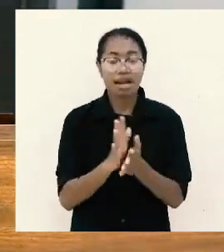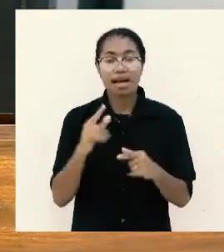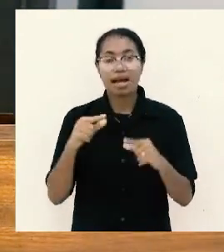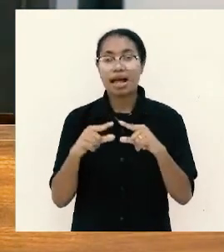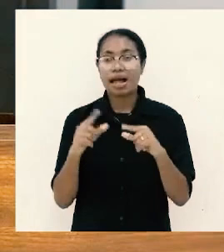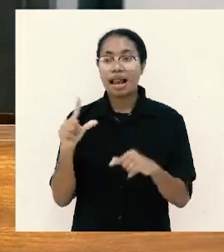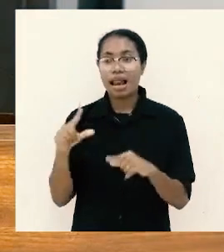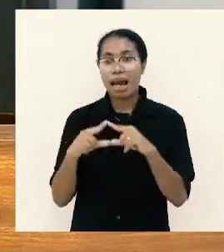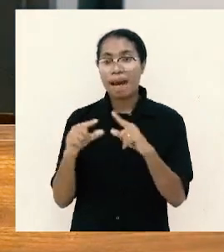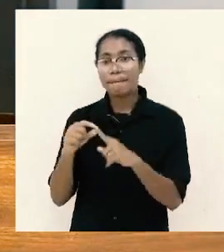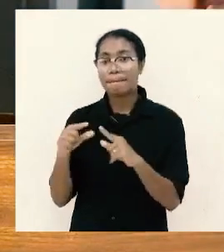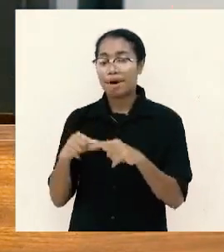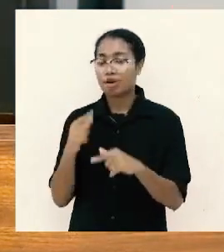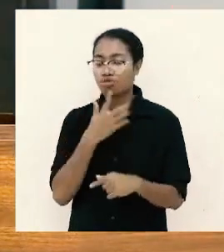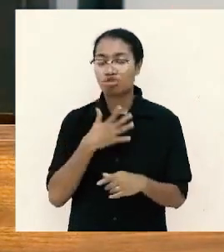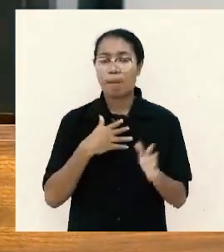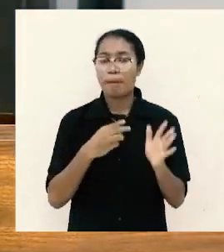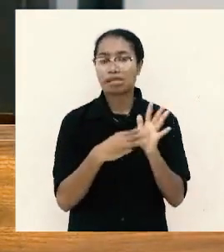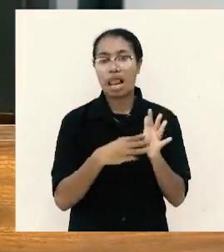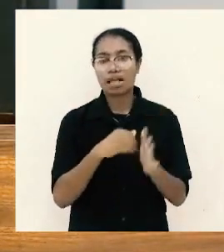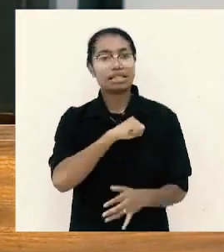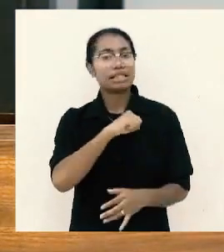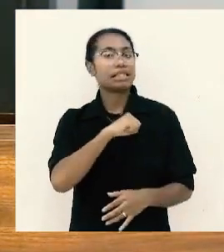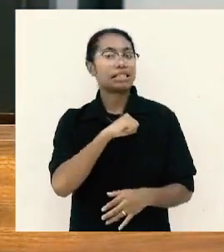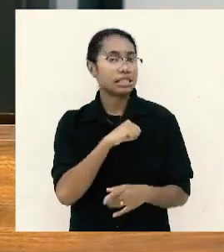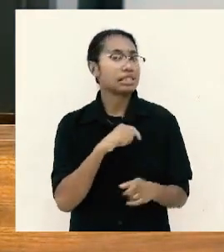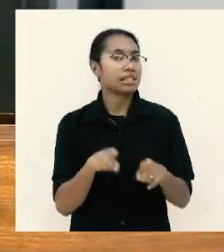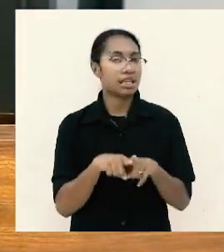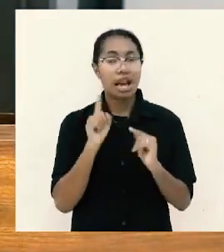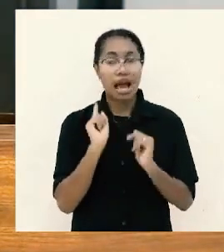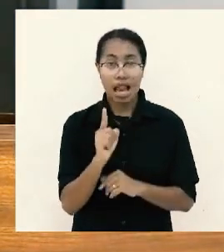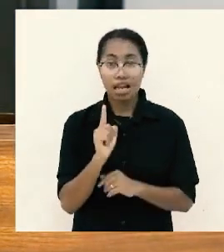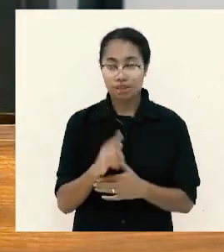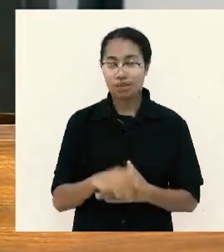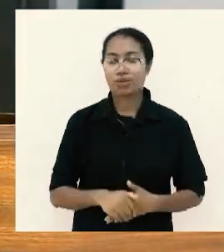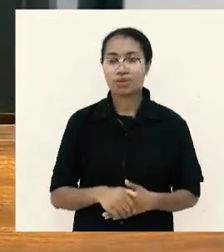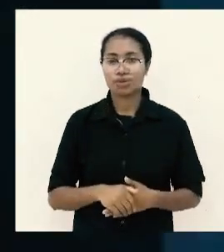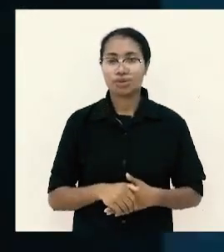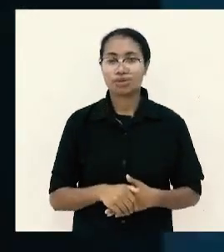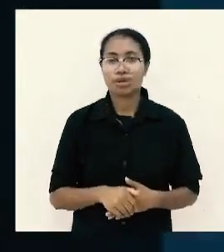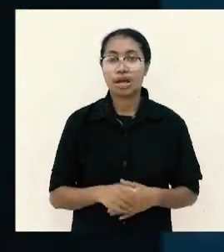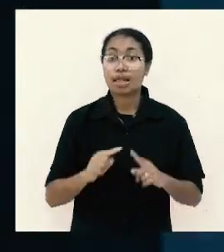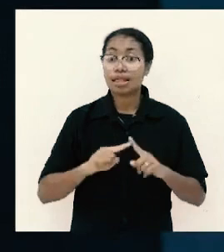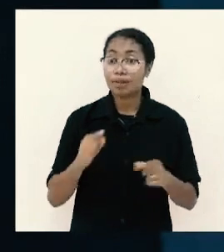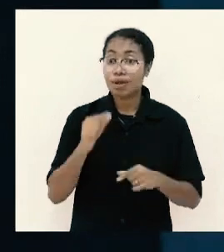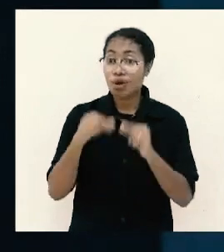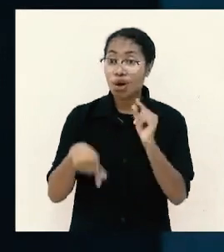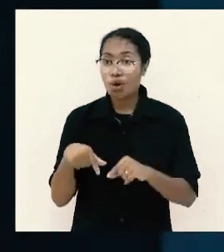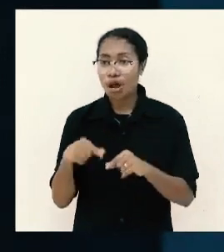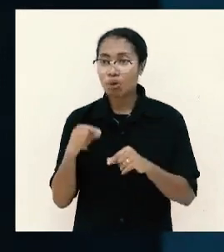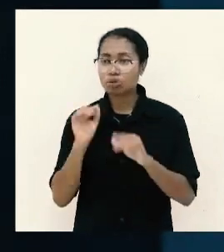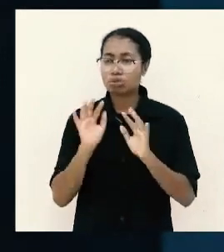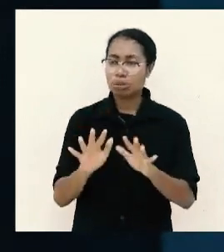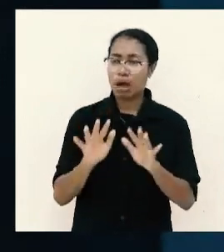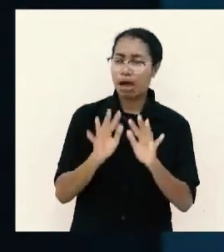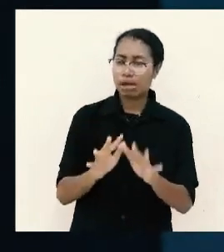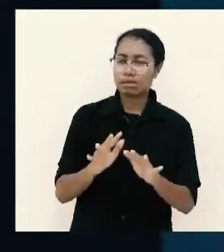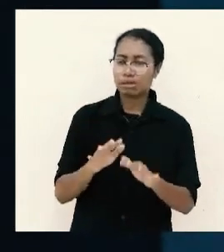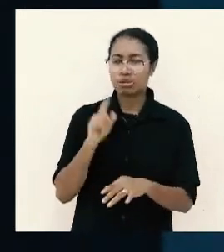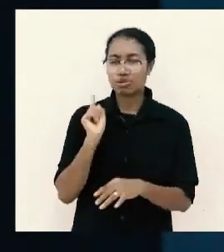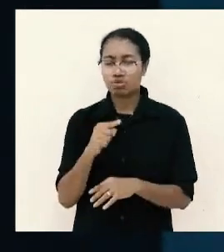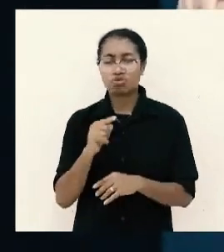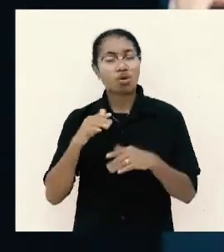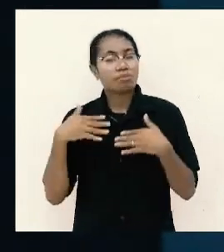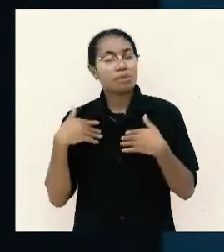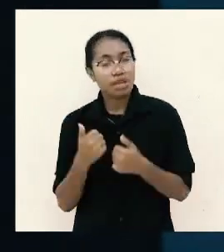punya masalah sendiri dengan hal itu tapi orang yang kelimpahan dan kenyang juga